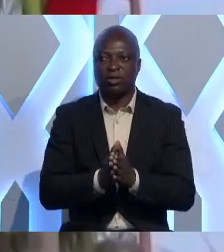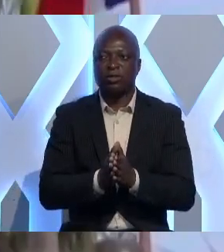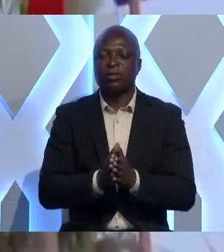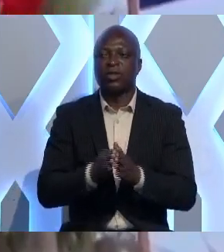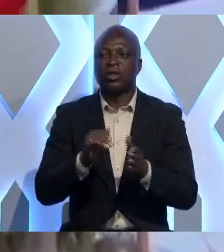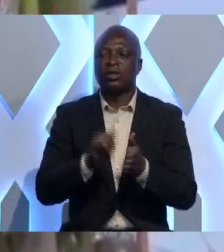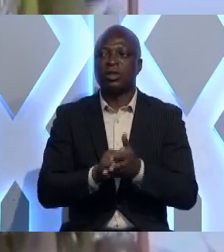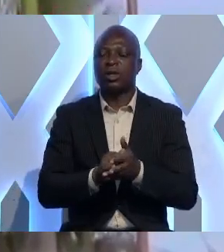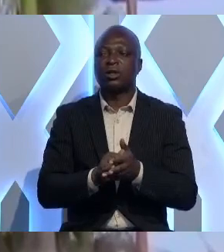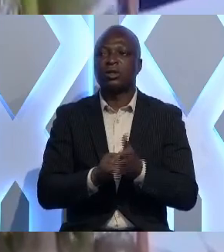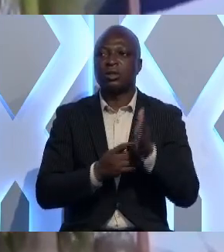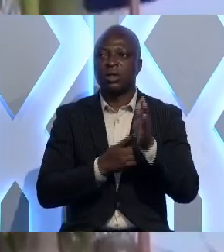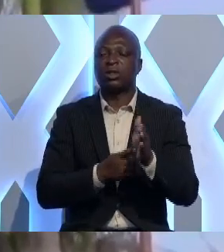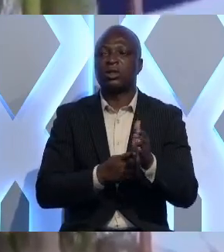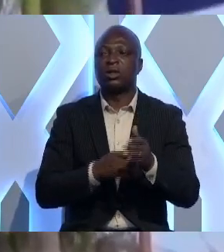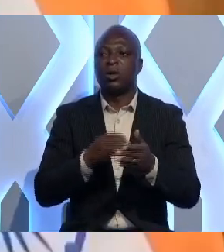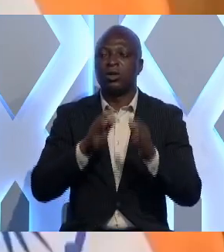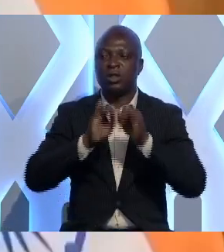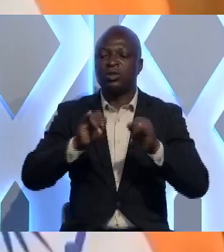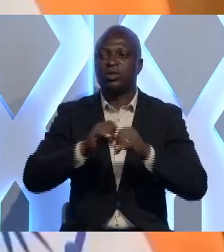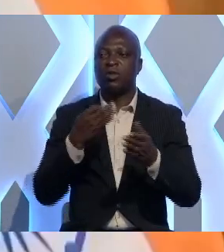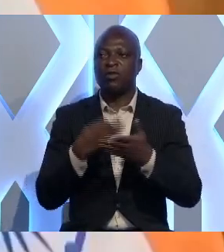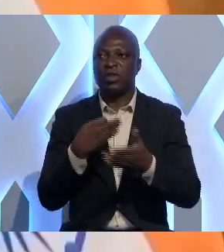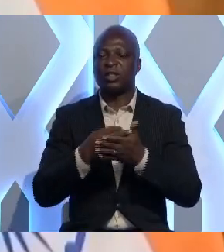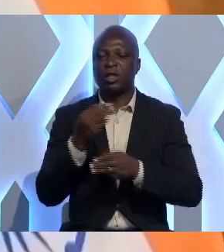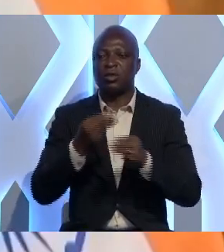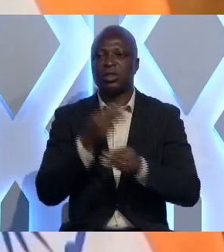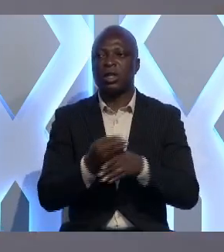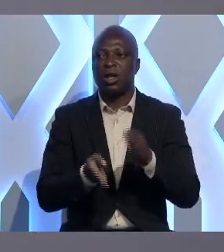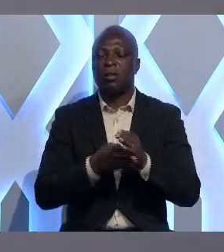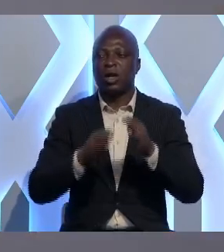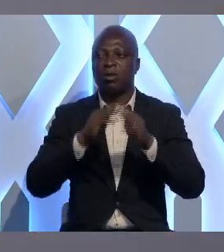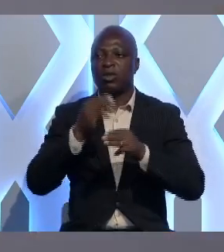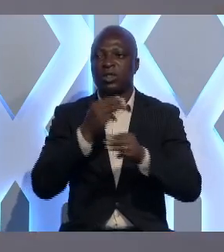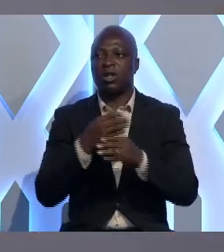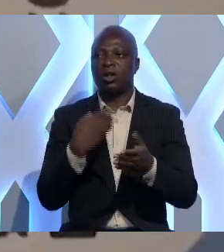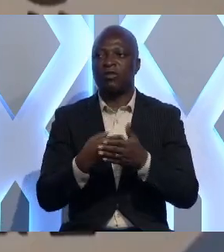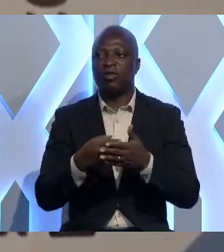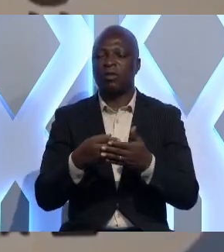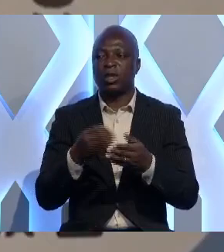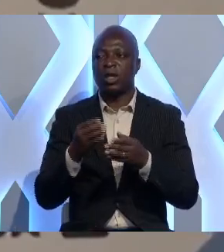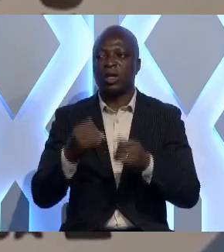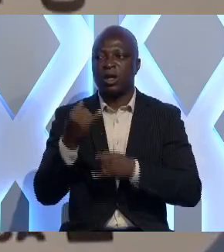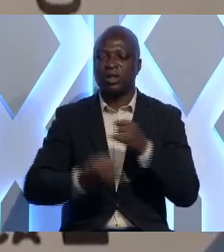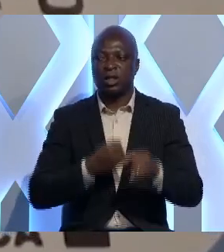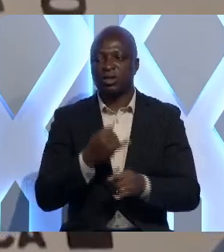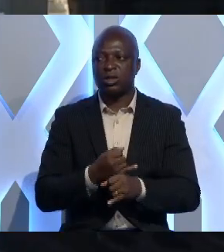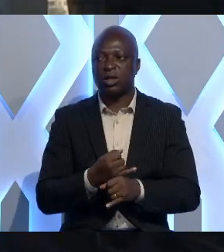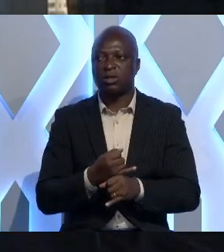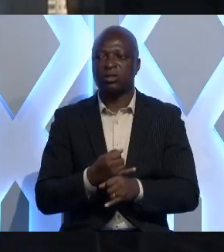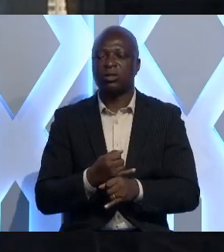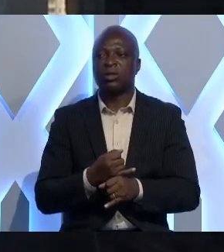alternative aux institutions financières mondiales, la Banque mondiale et le Fonds monétaire international notamment.